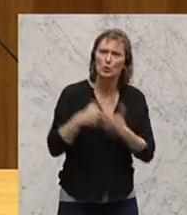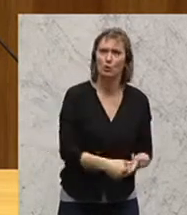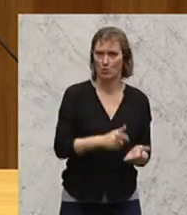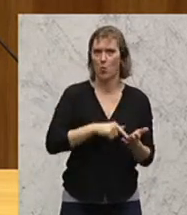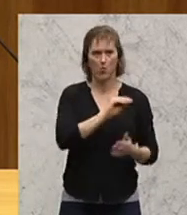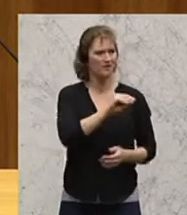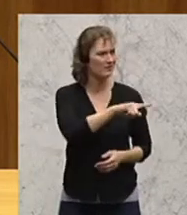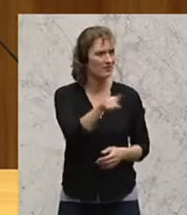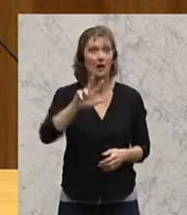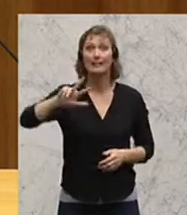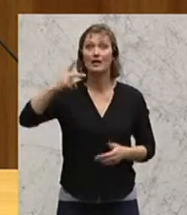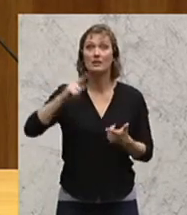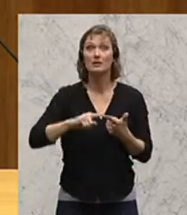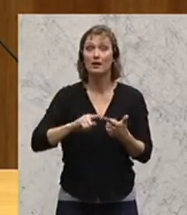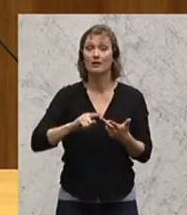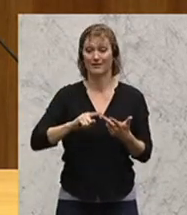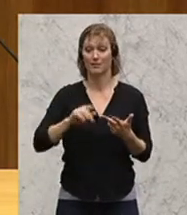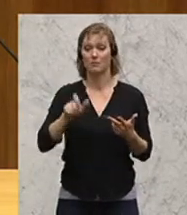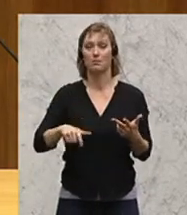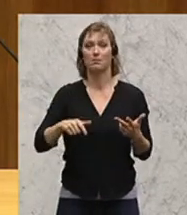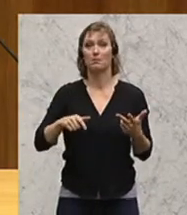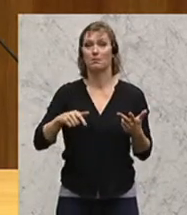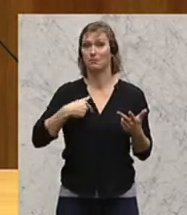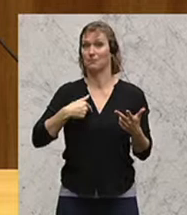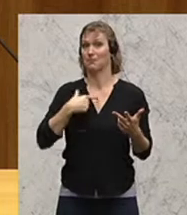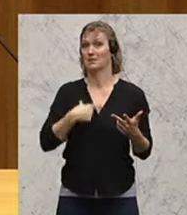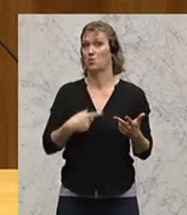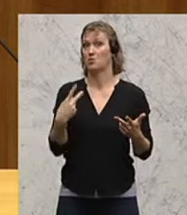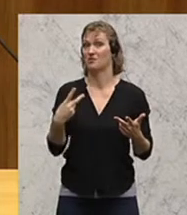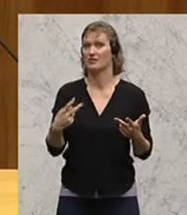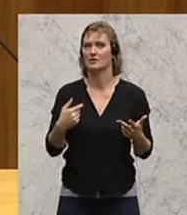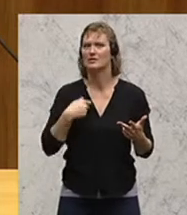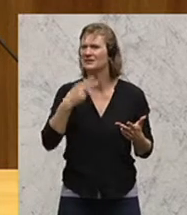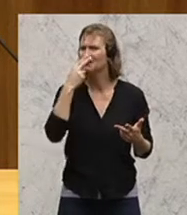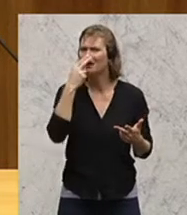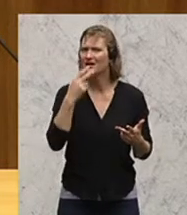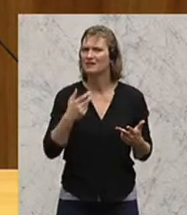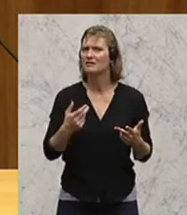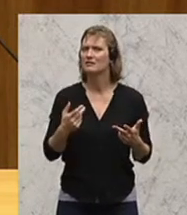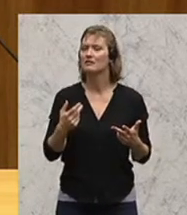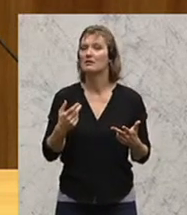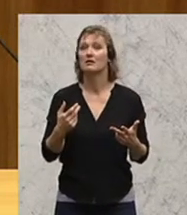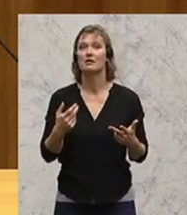erwähnt worden. Aber das Dritte ist mir persönlich wichtig. Ich erlebe in den letzten